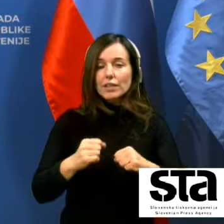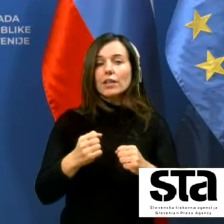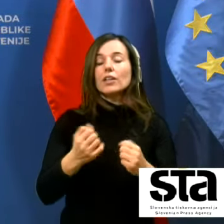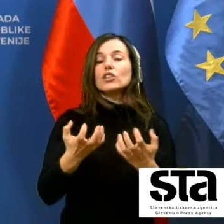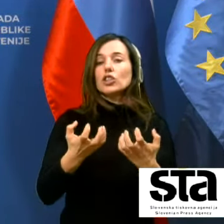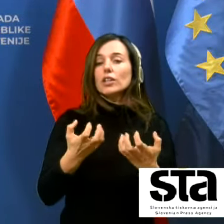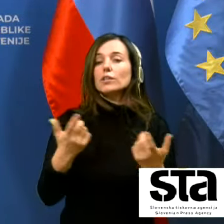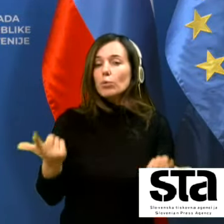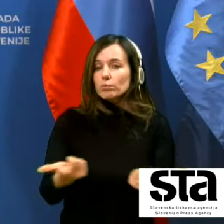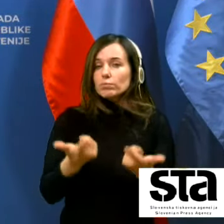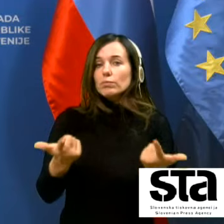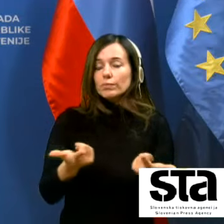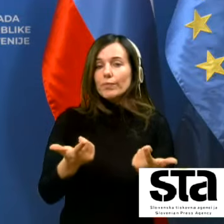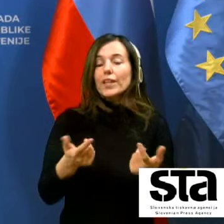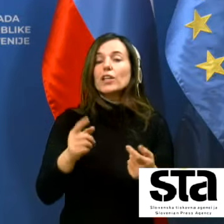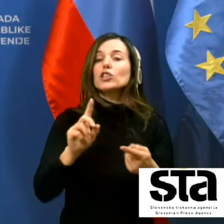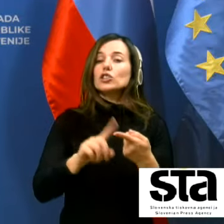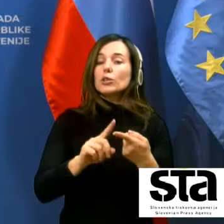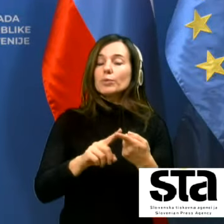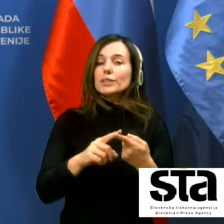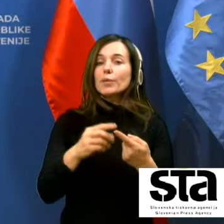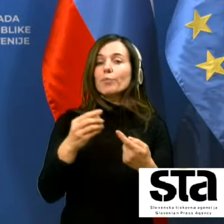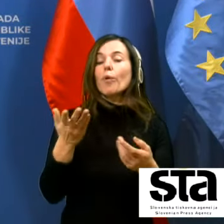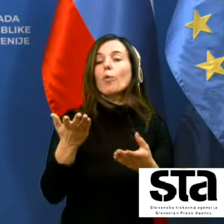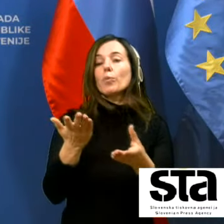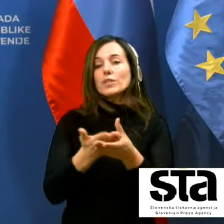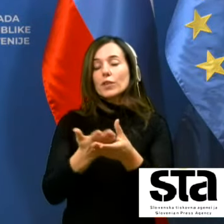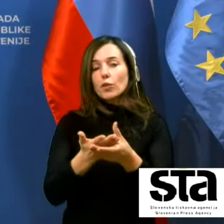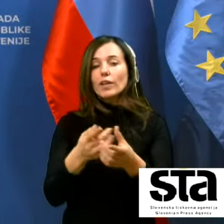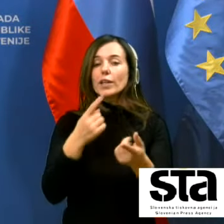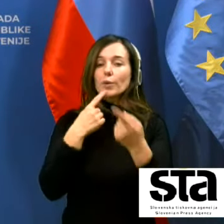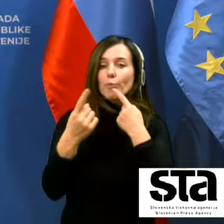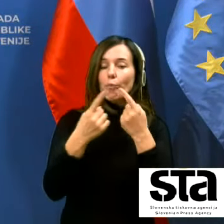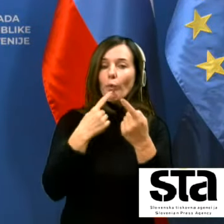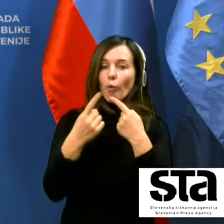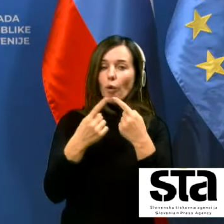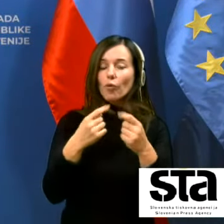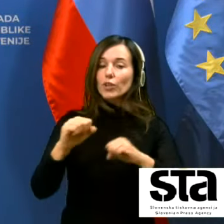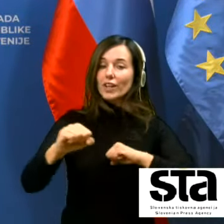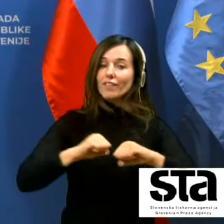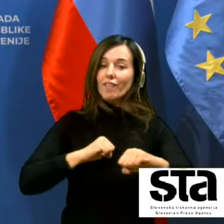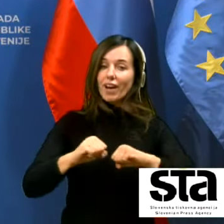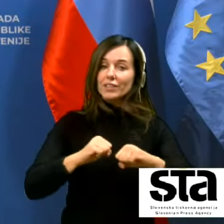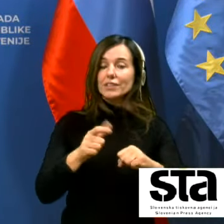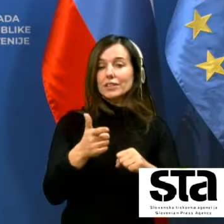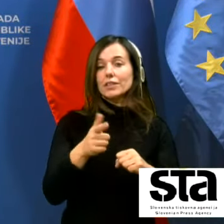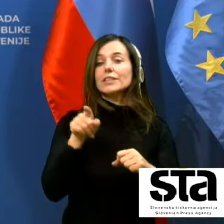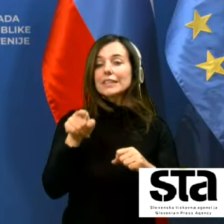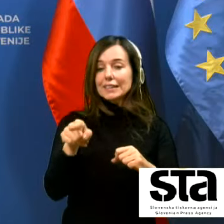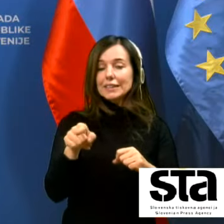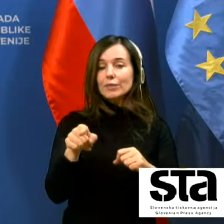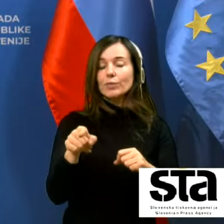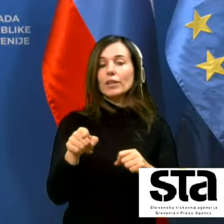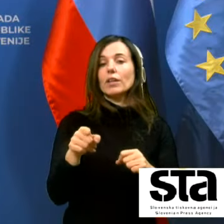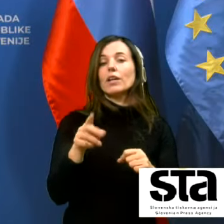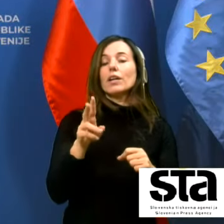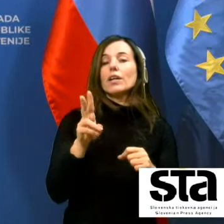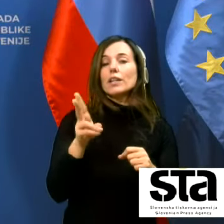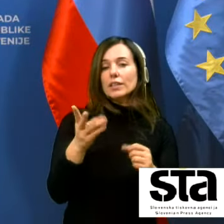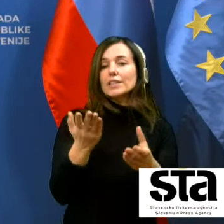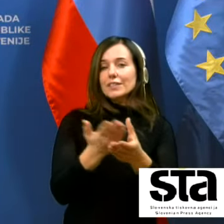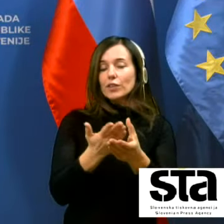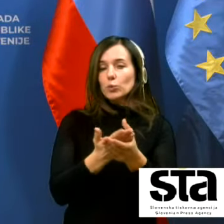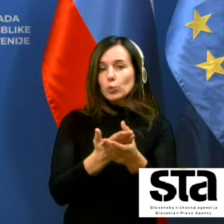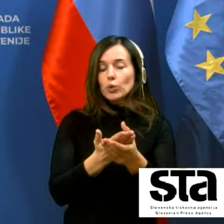se vlada po posvetovanjih in pogovorih z pristojnimi govorim tudi o